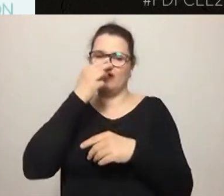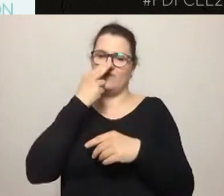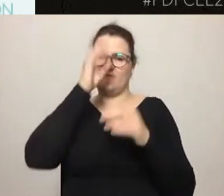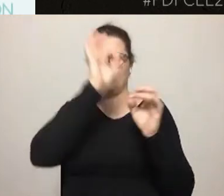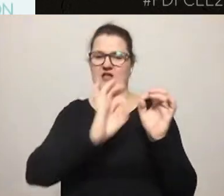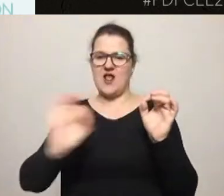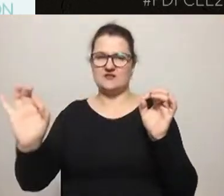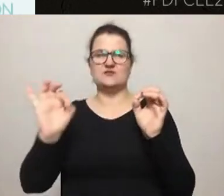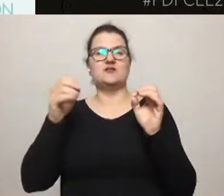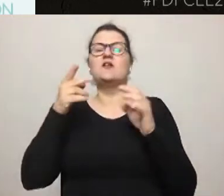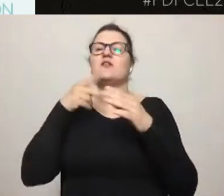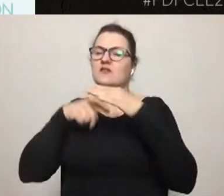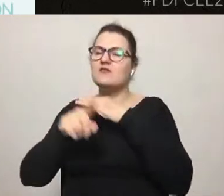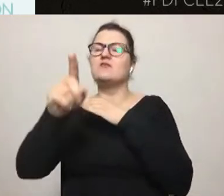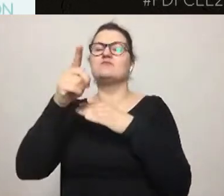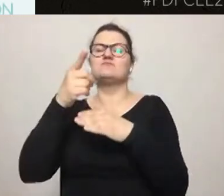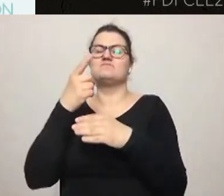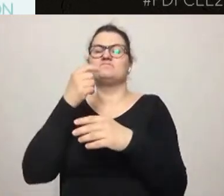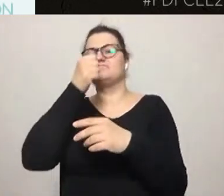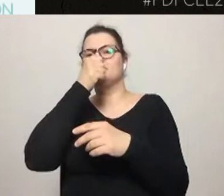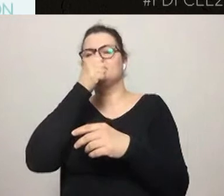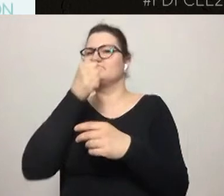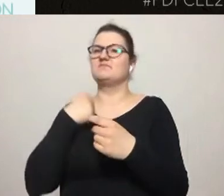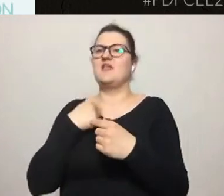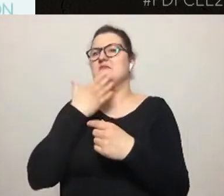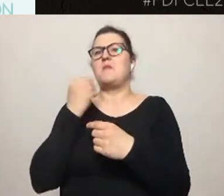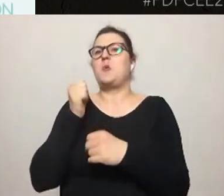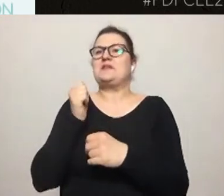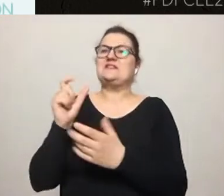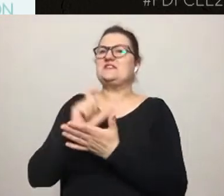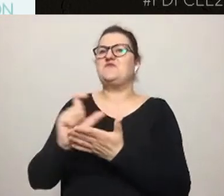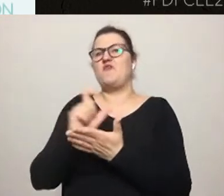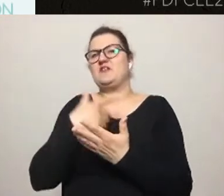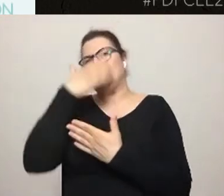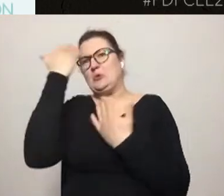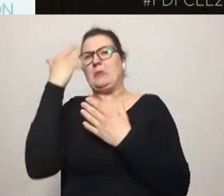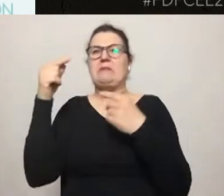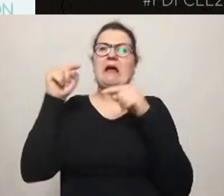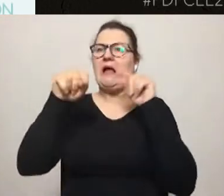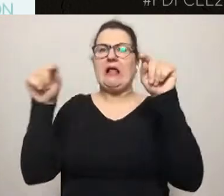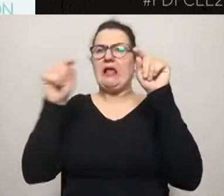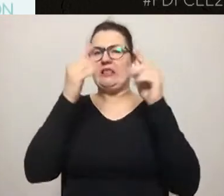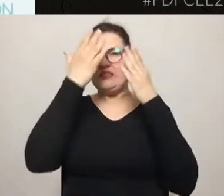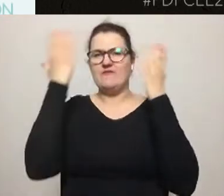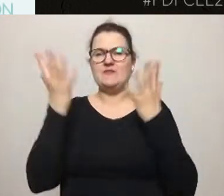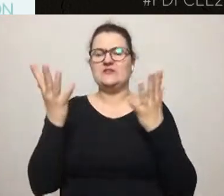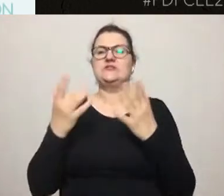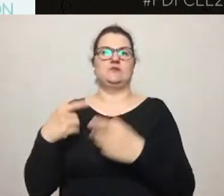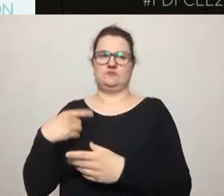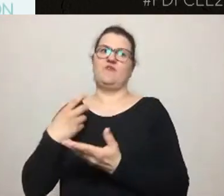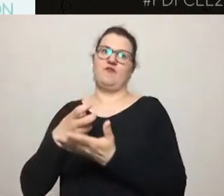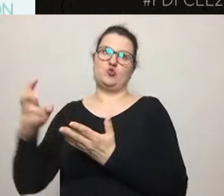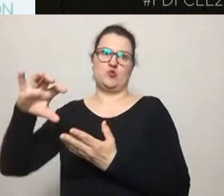Natomiast co jest tutaj, wydaje mi się, największym wyzwaniem, to nie wybór online, czy offline, bo wydaje mi się, że obie